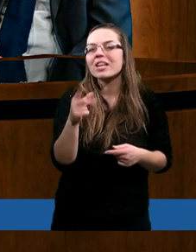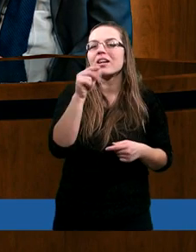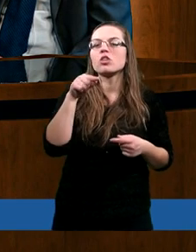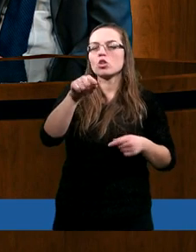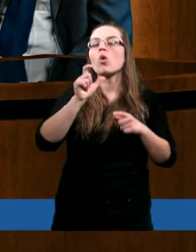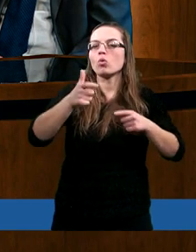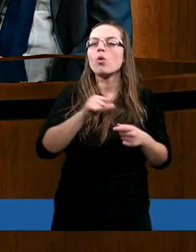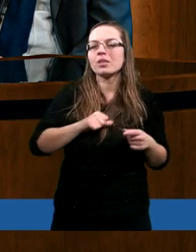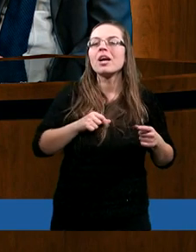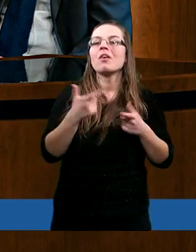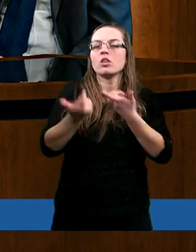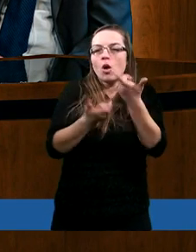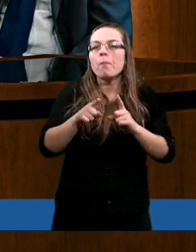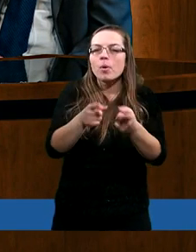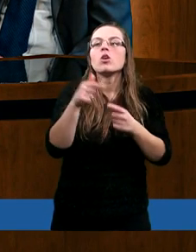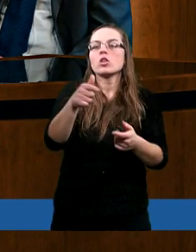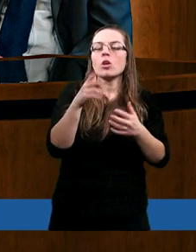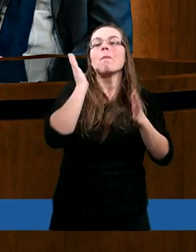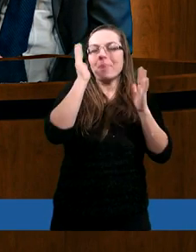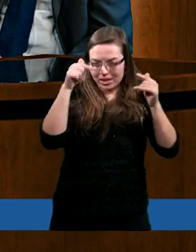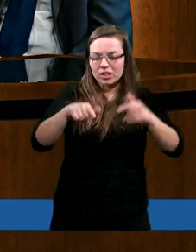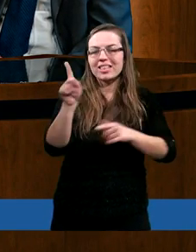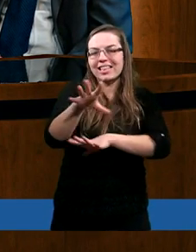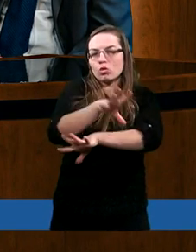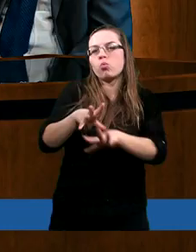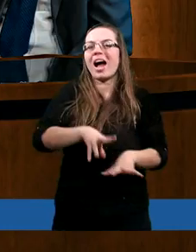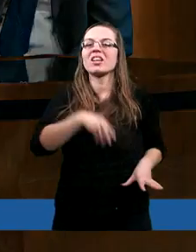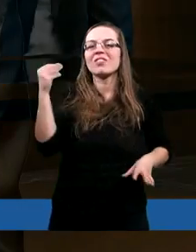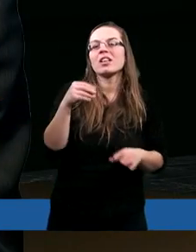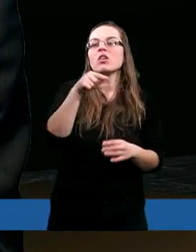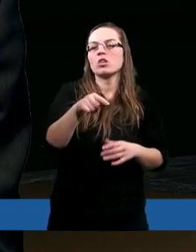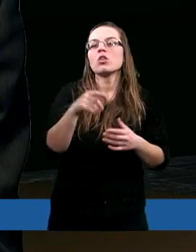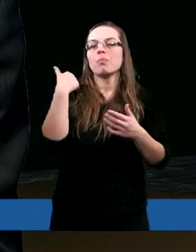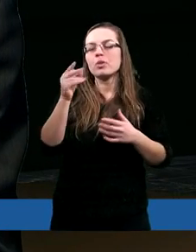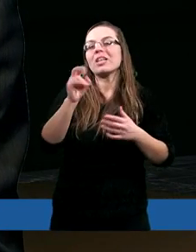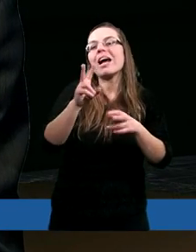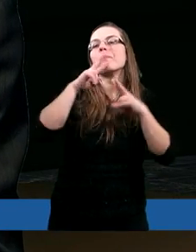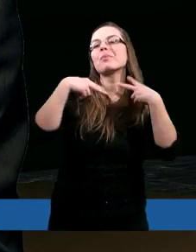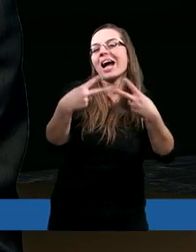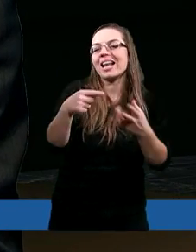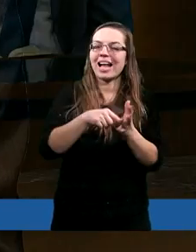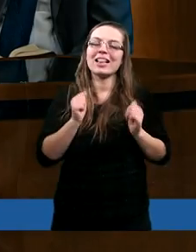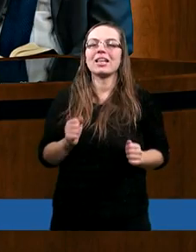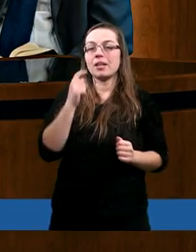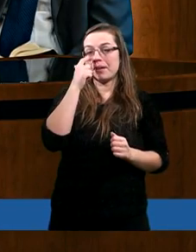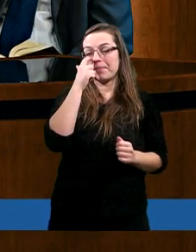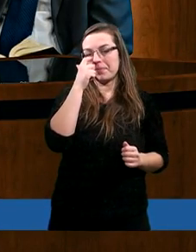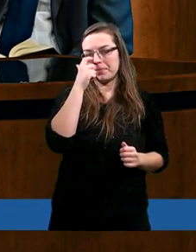to, co się pocznie, pocznie się z Ducha Świętego do Marii było przekazane. Tak, był